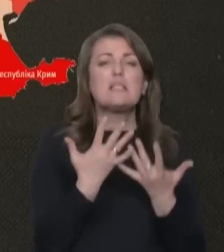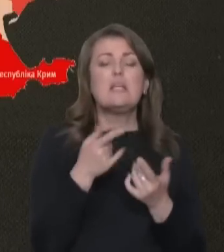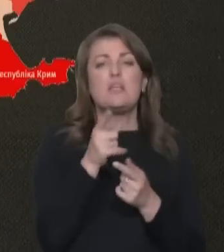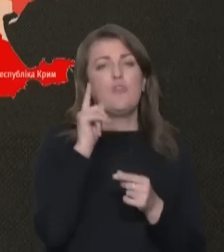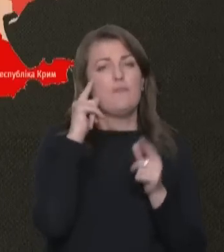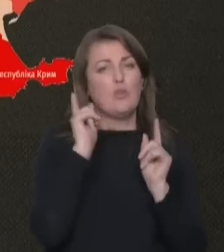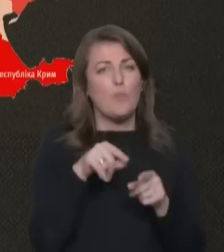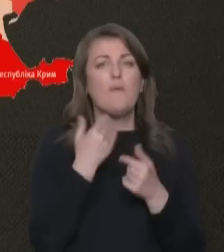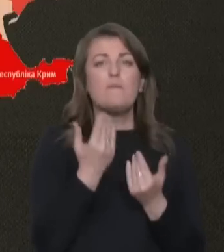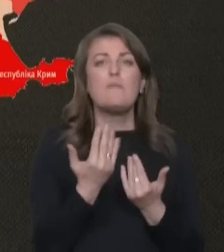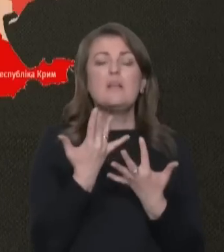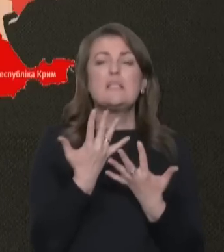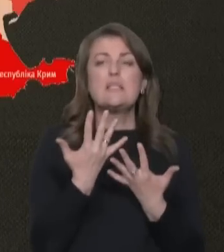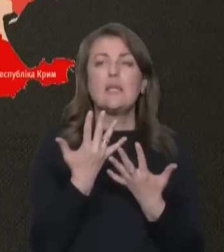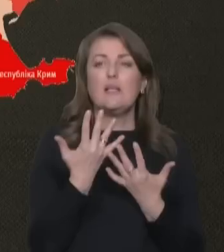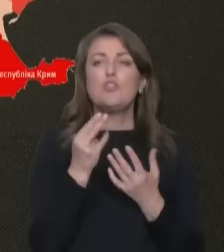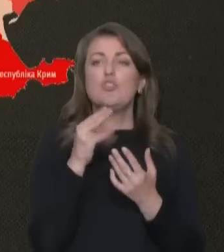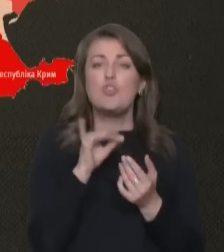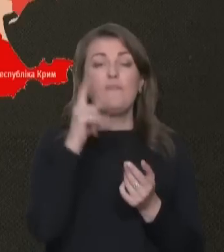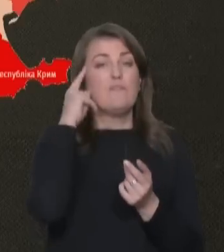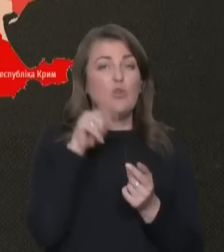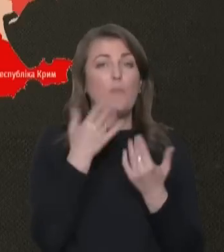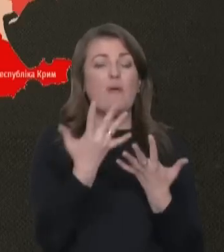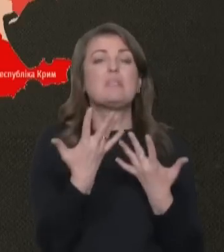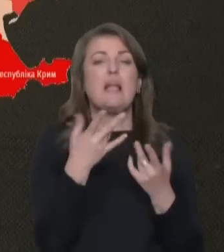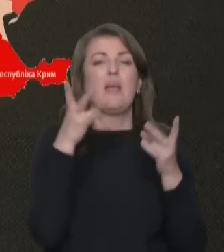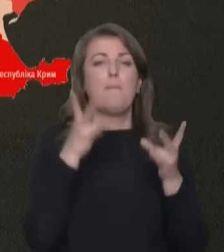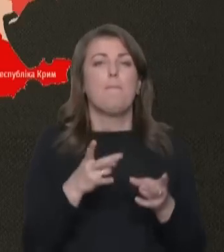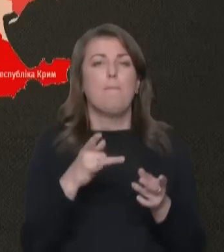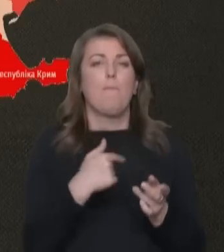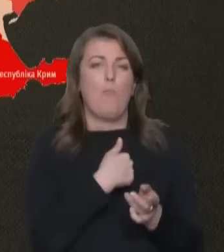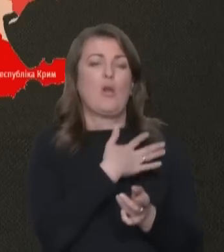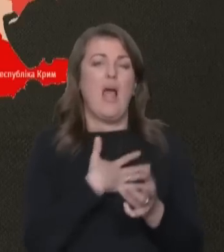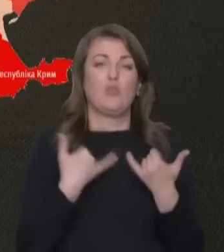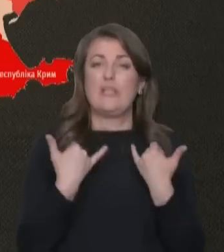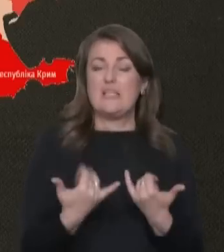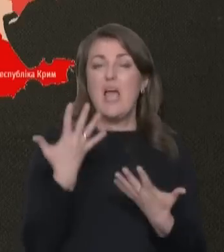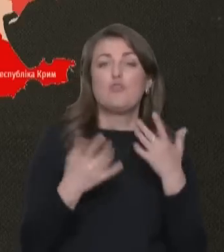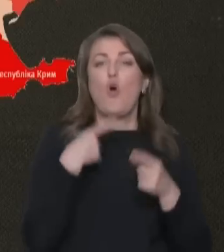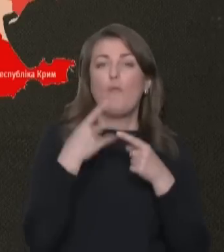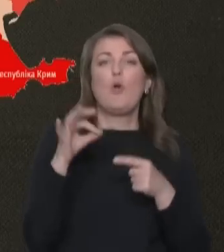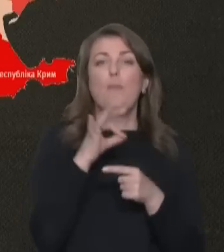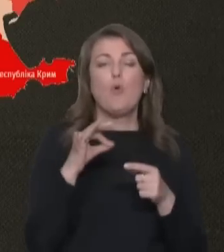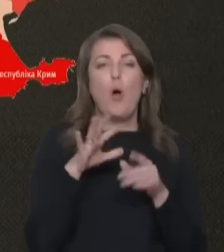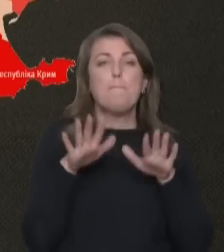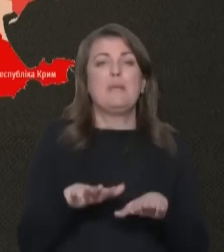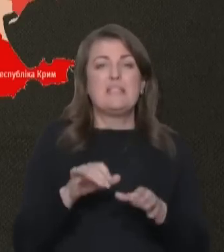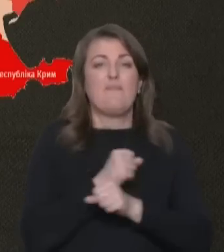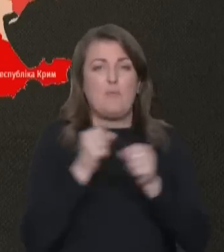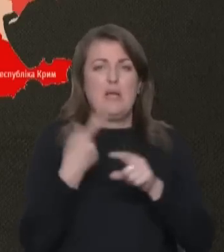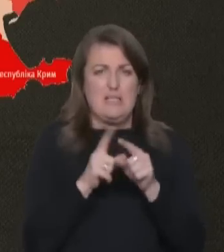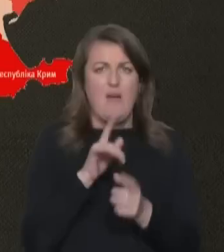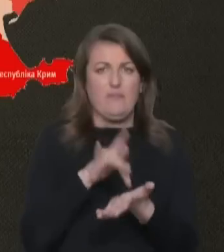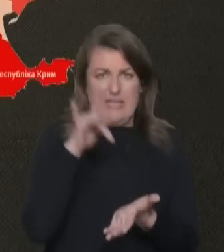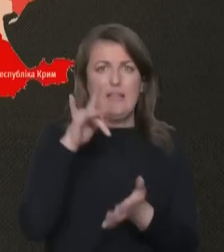чи відомо вам, скільки поранених станом на зараз? І якщо говорити про місце вибуху, це